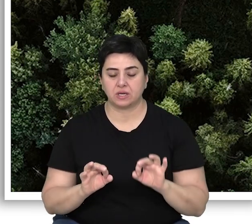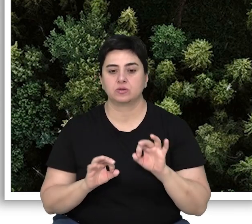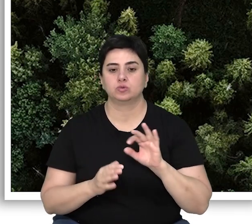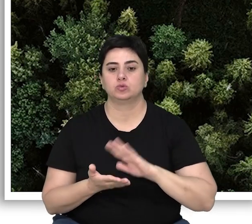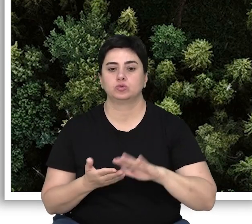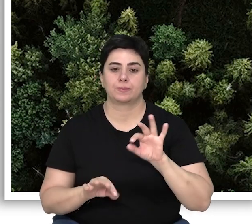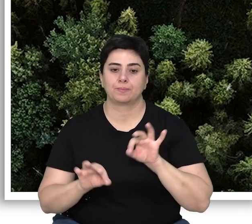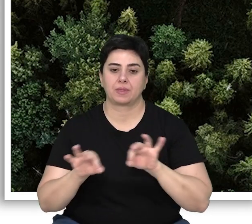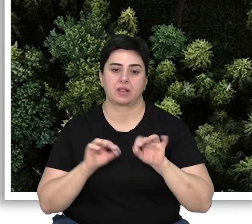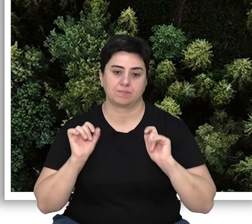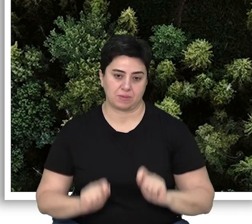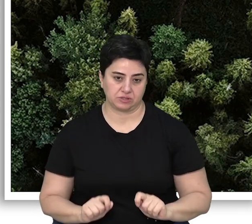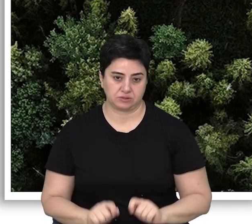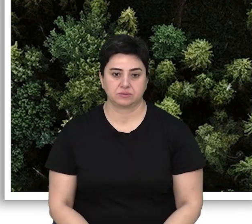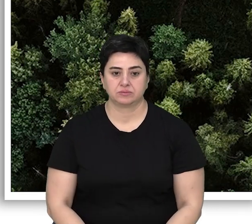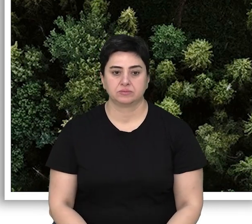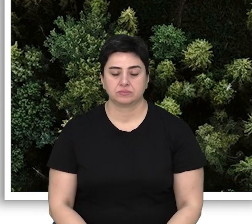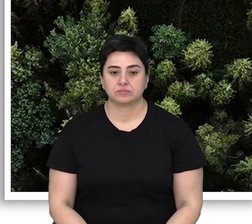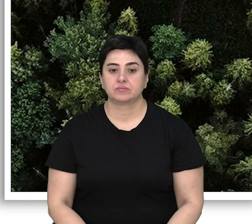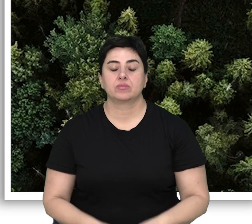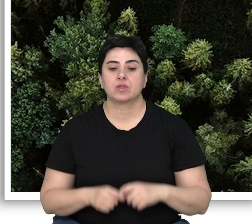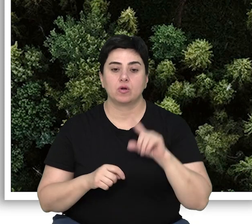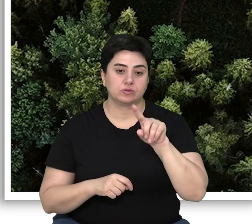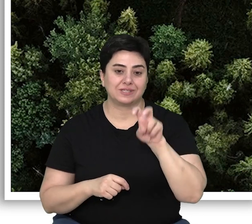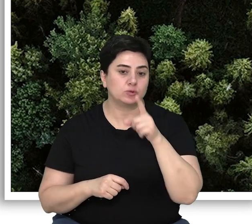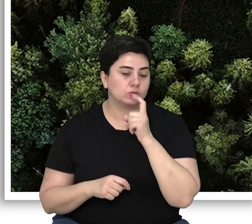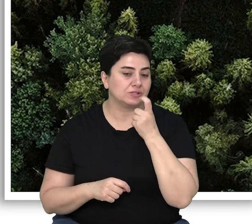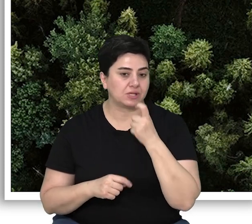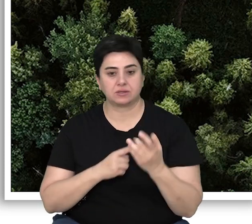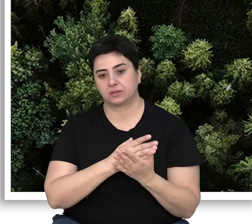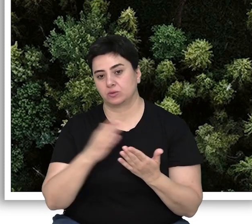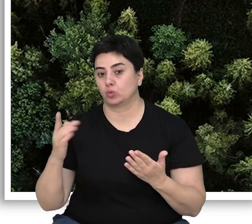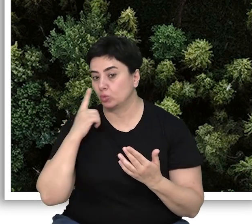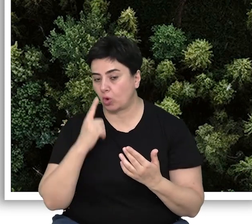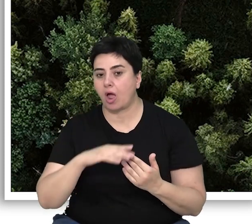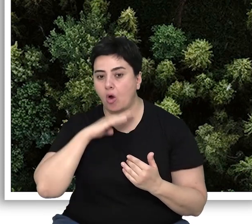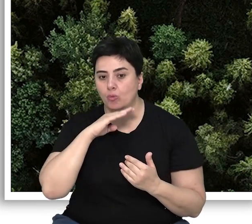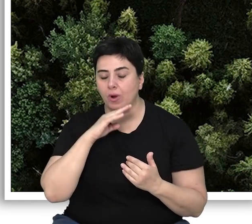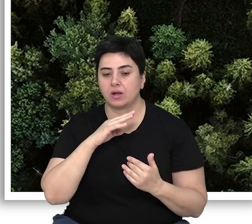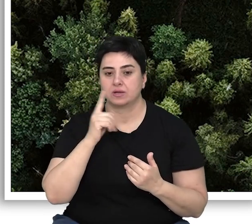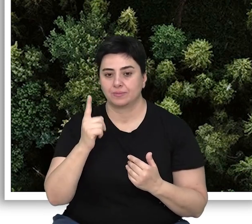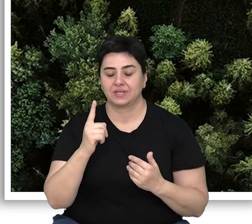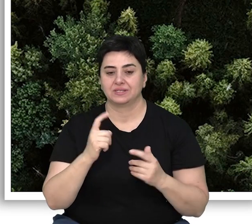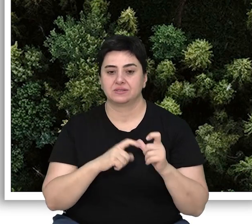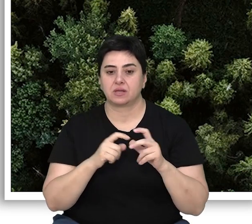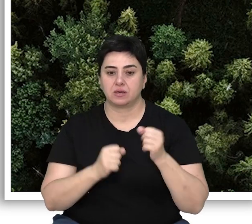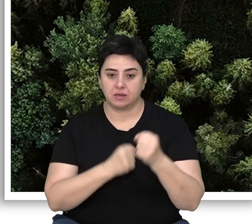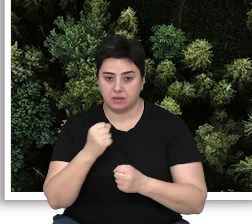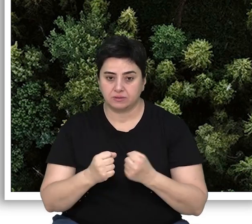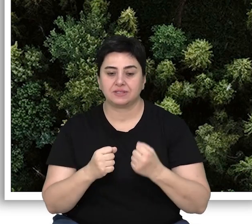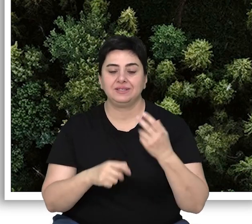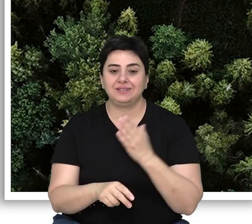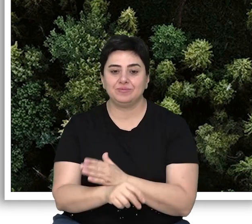düzenlemeler gündeme geldi. Nihayet 18. yüzyıldan itibaren Avrupa'da bir yanda sanayinin ve